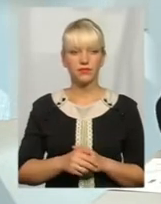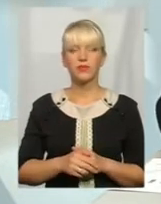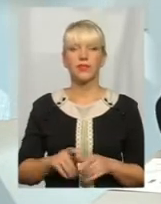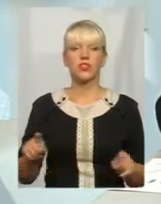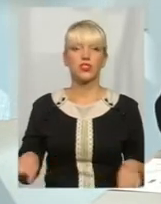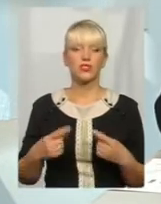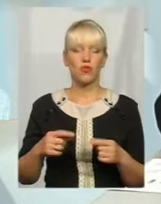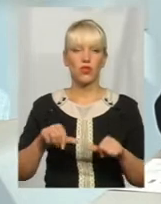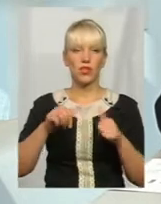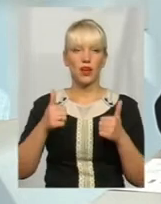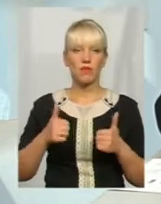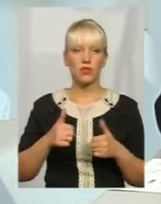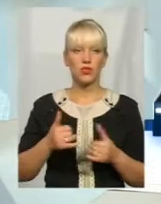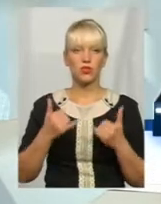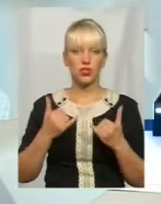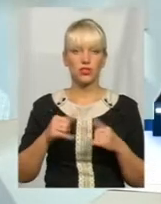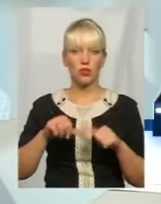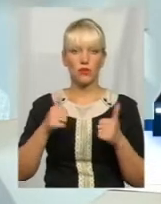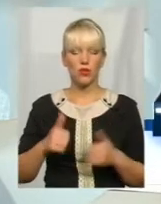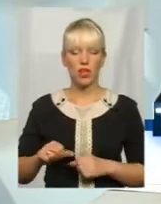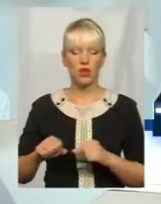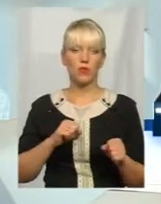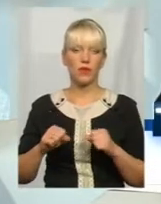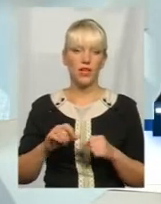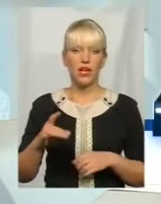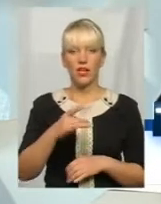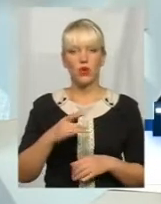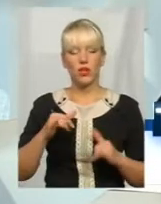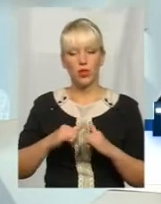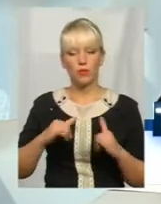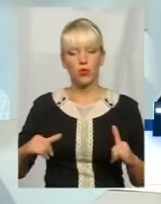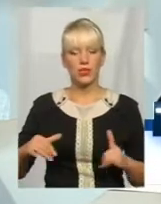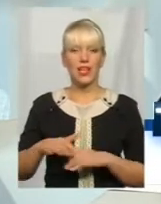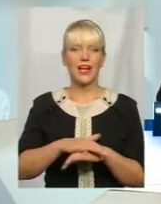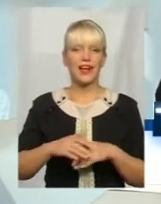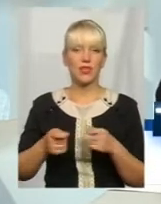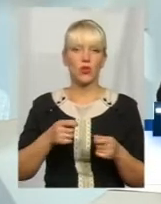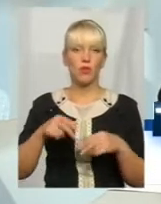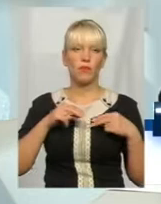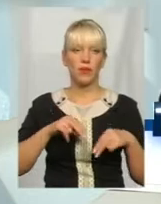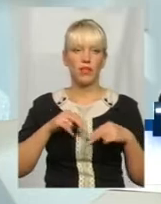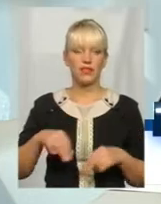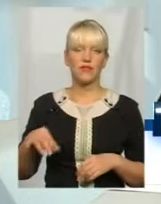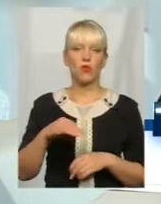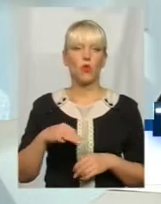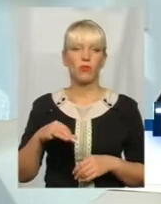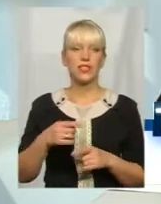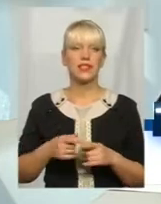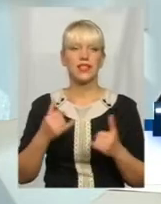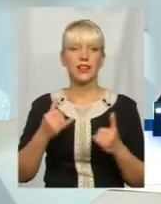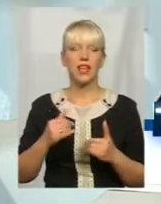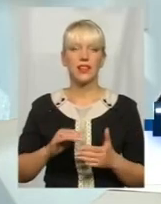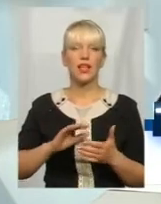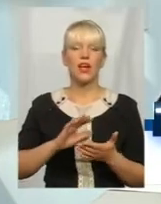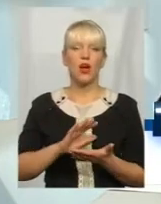«Створення сучасної моделі управління регіональним розвідком ринку праці в області». На даний момент